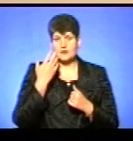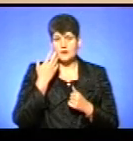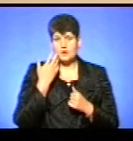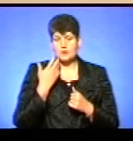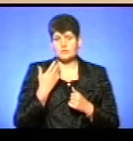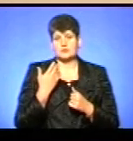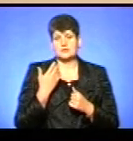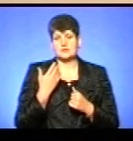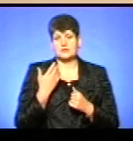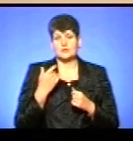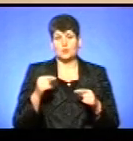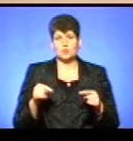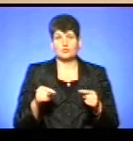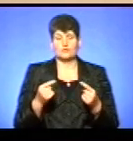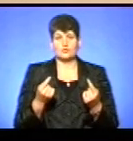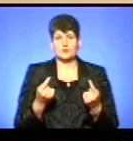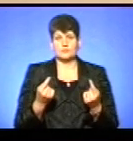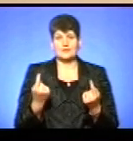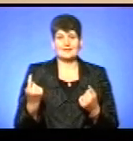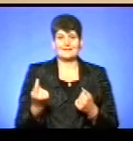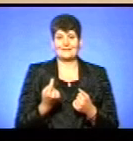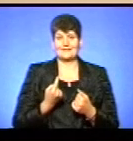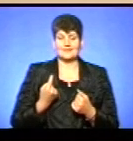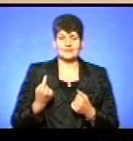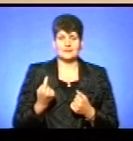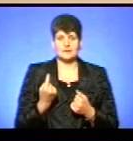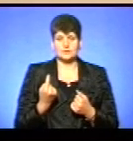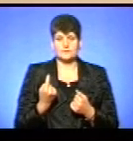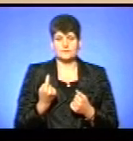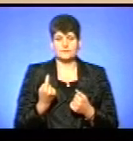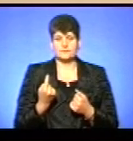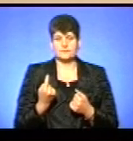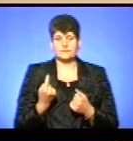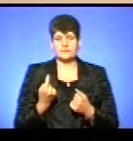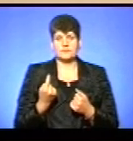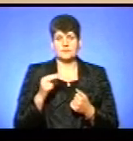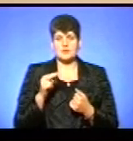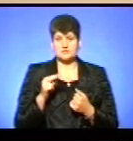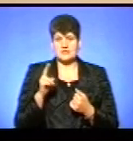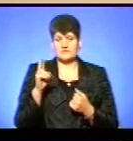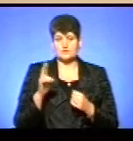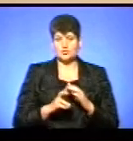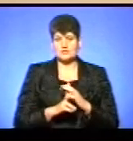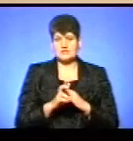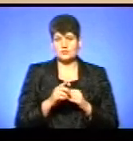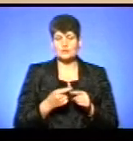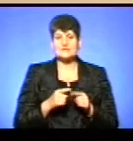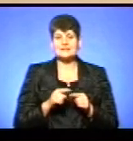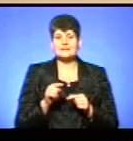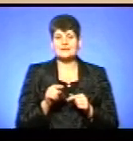утворюємо єдину православну церкву, цієї